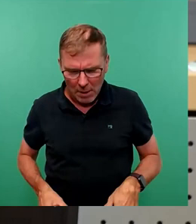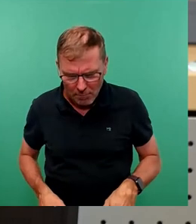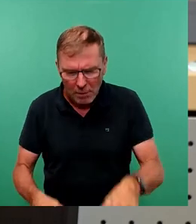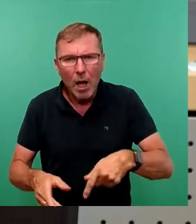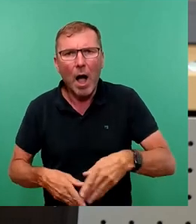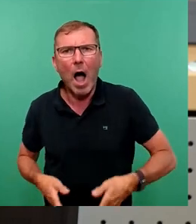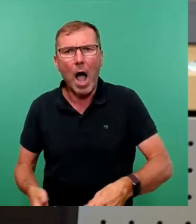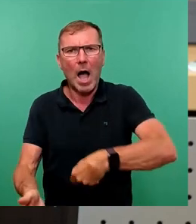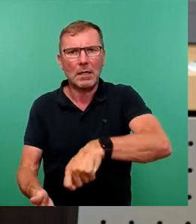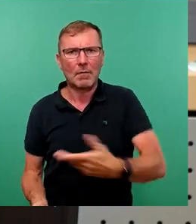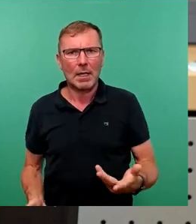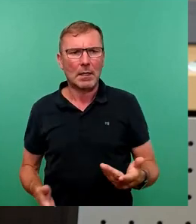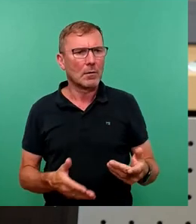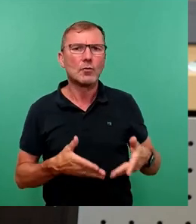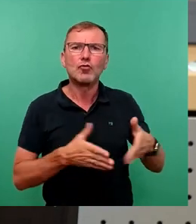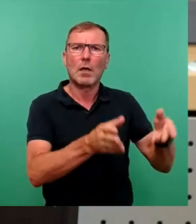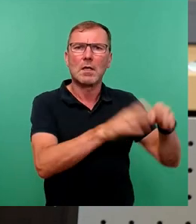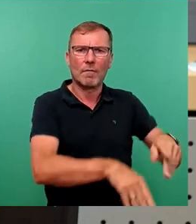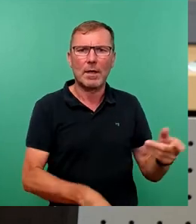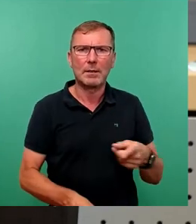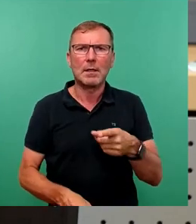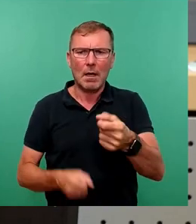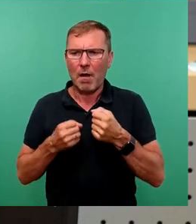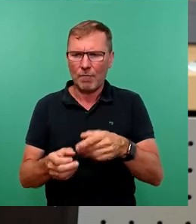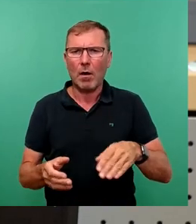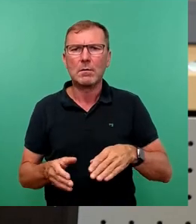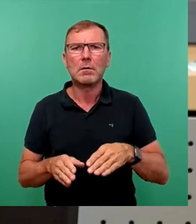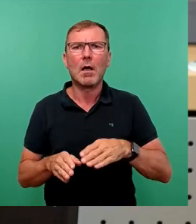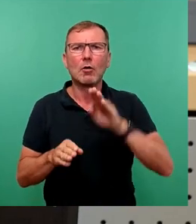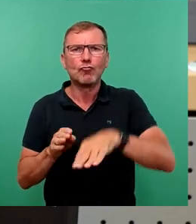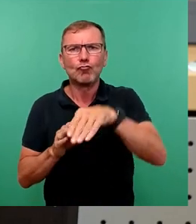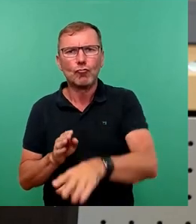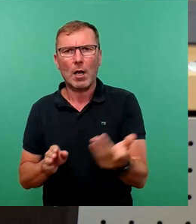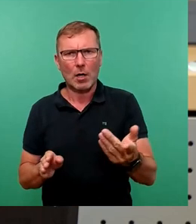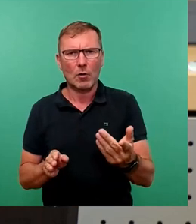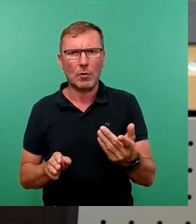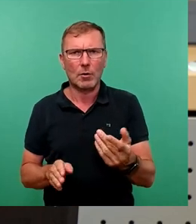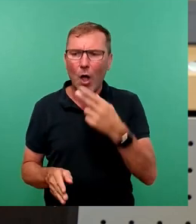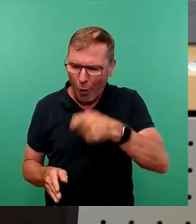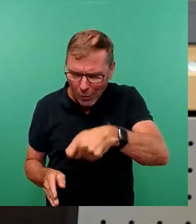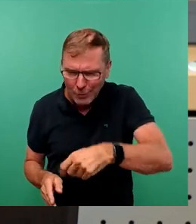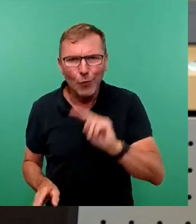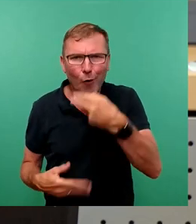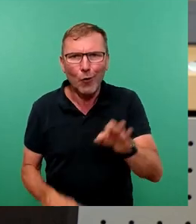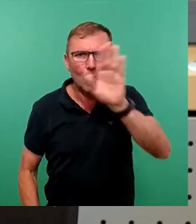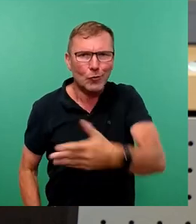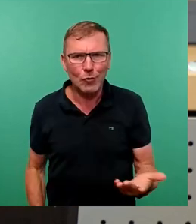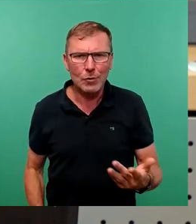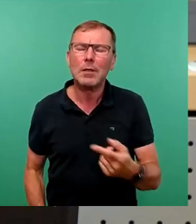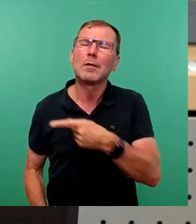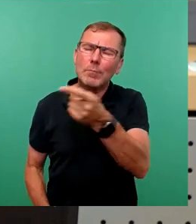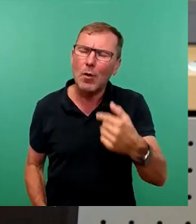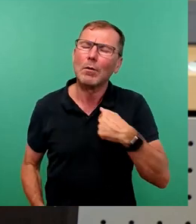Infrastruktur verfällt. Sie fahren auf dem Radweg in den Schlagloch, da nützt Ihnen nichts, dass er rot angestrichen ist. Bitte stimmen Sie unserem